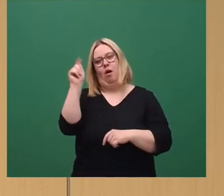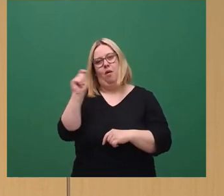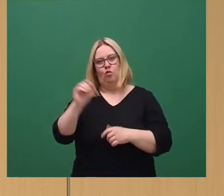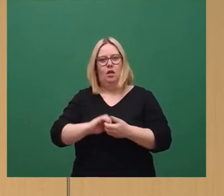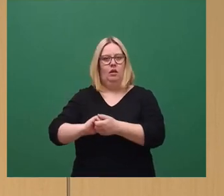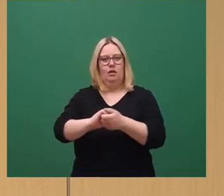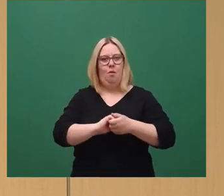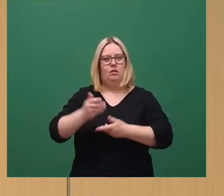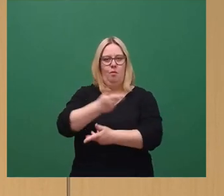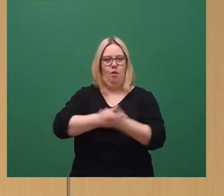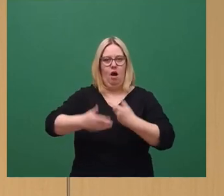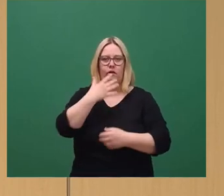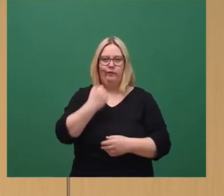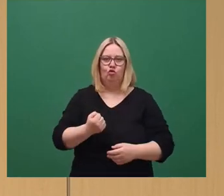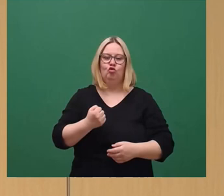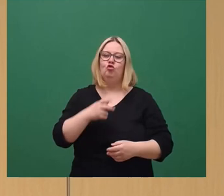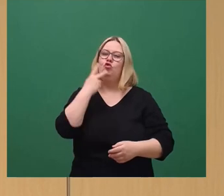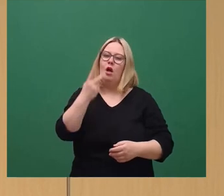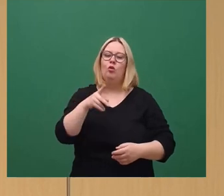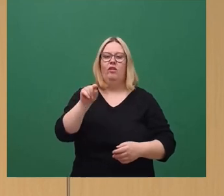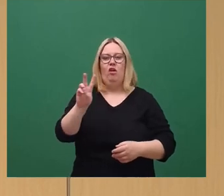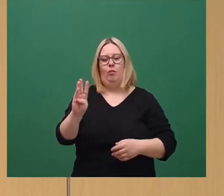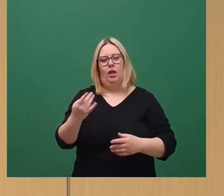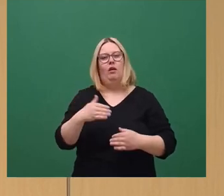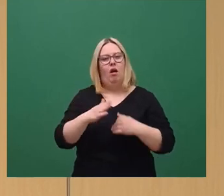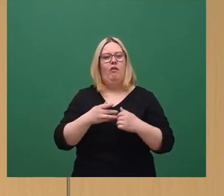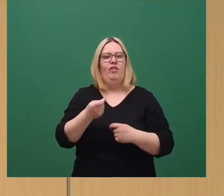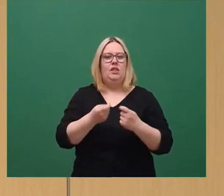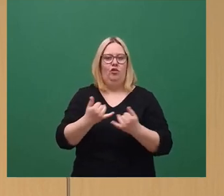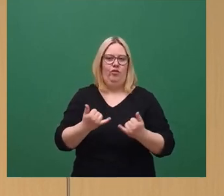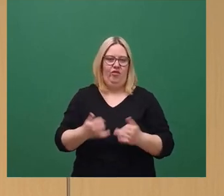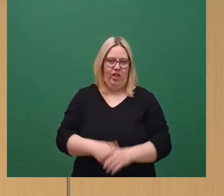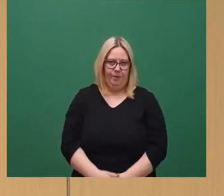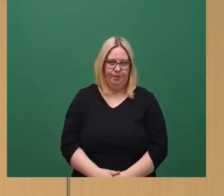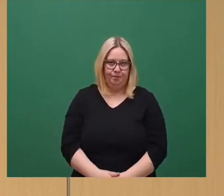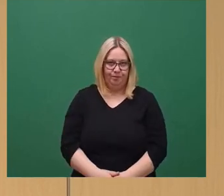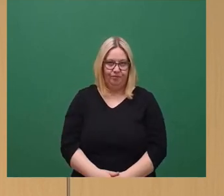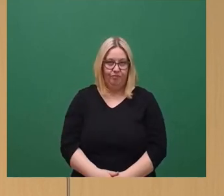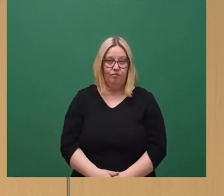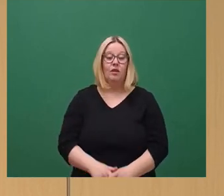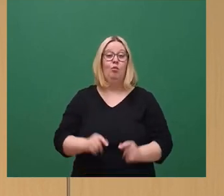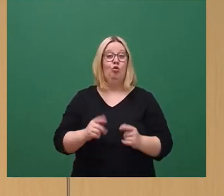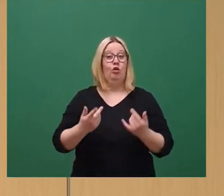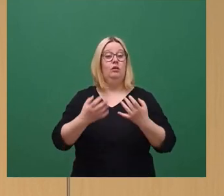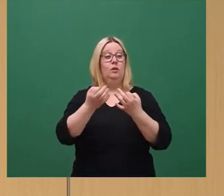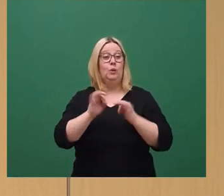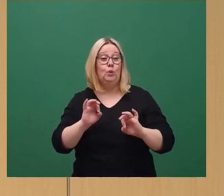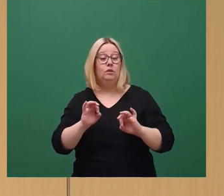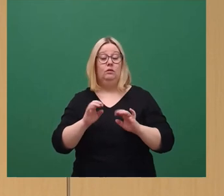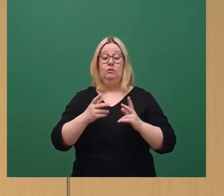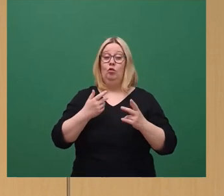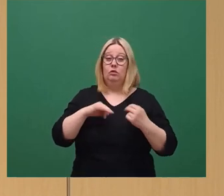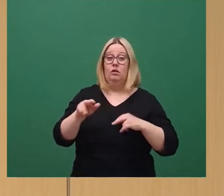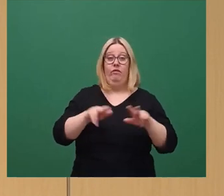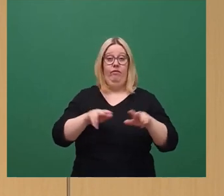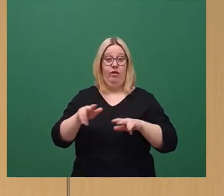beraten werden, um die Finanzierung der DVB auf solide Füße zu stellen. Guten und damit funktionierenden ÖPNV gibt es nämlich